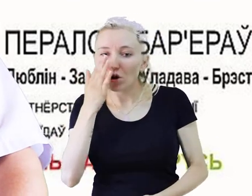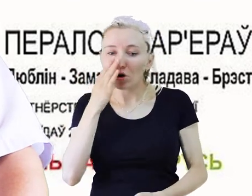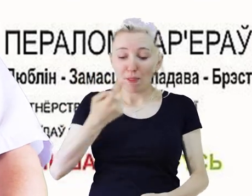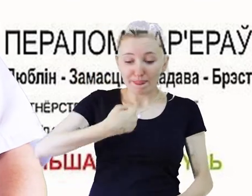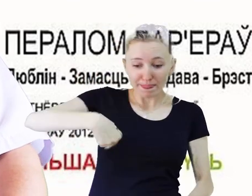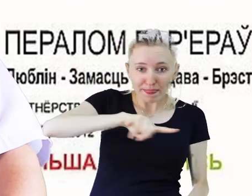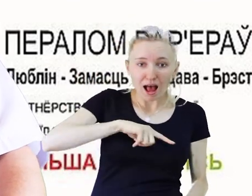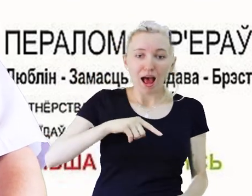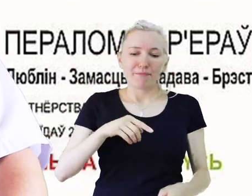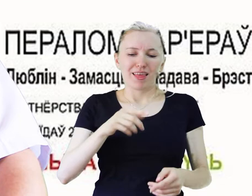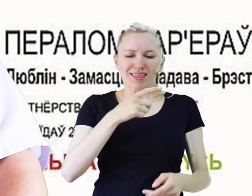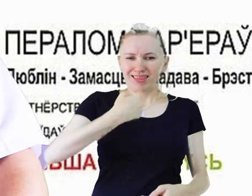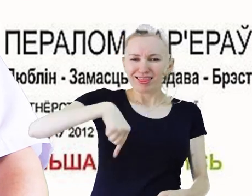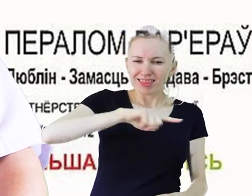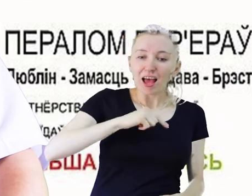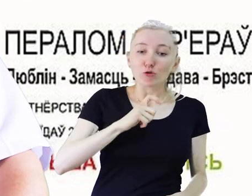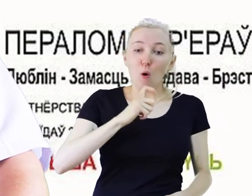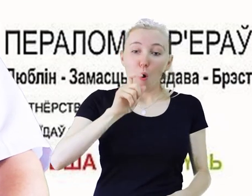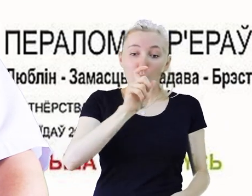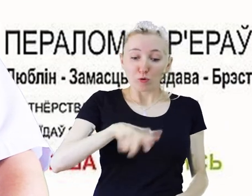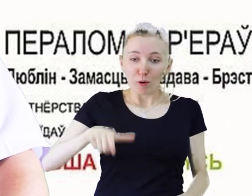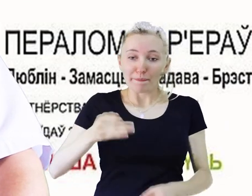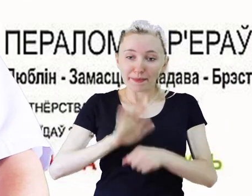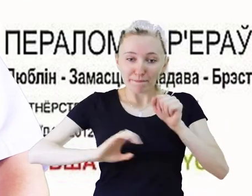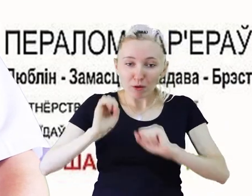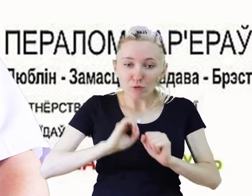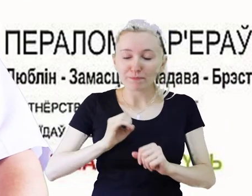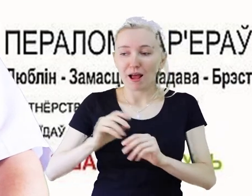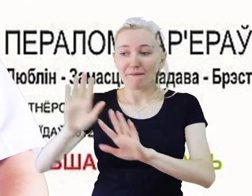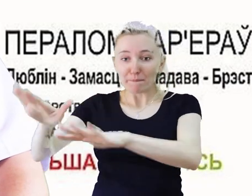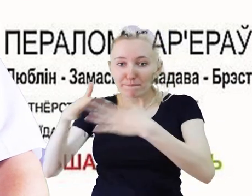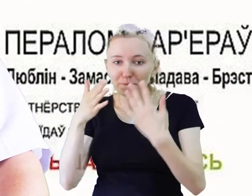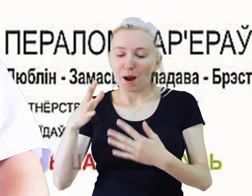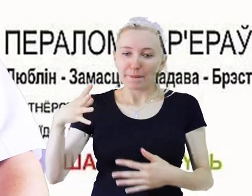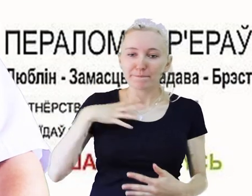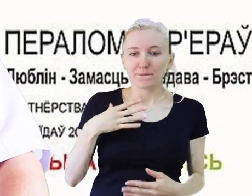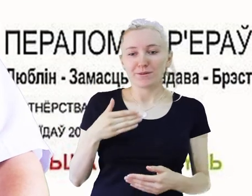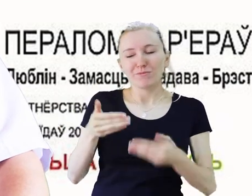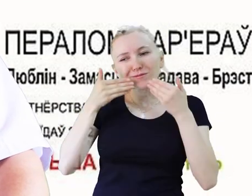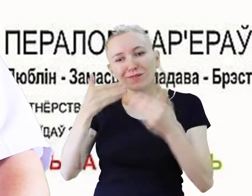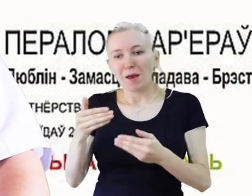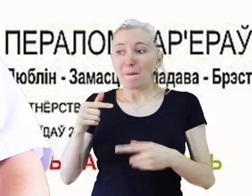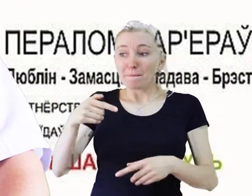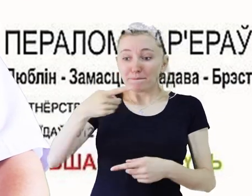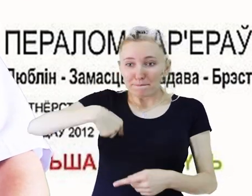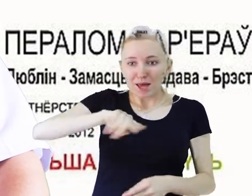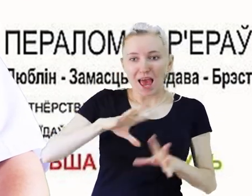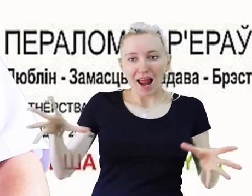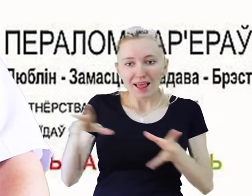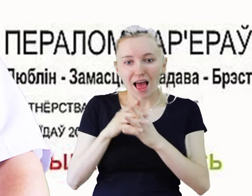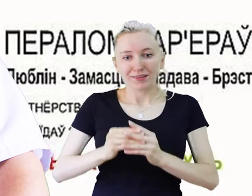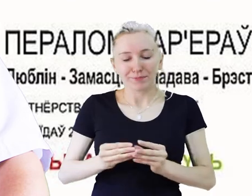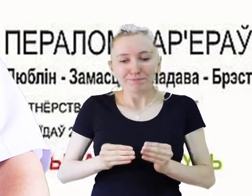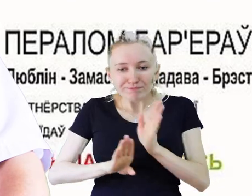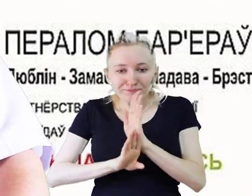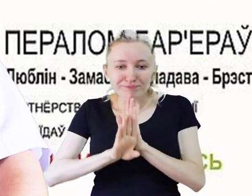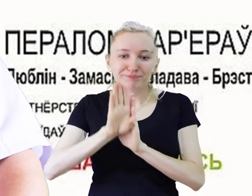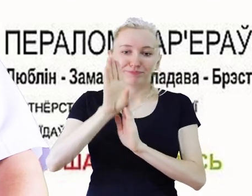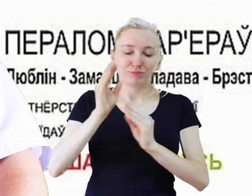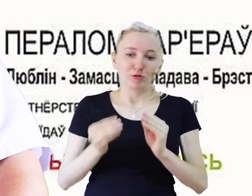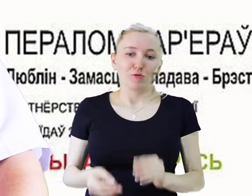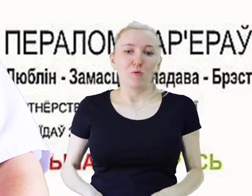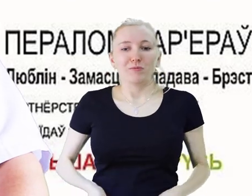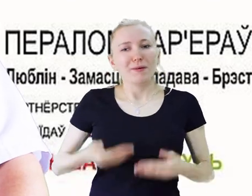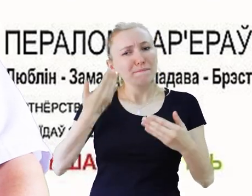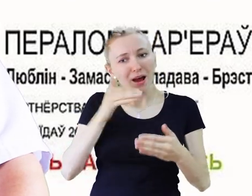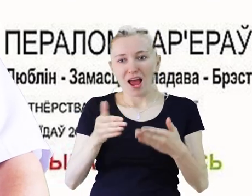możliwość z naszym młodym inwalidem znakomienia się z Waszym ogromnym opytem i my rąc